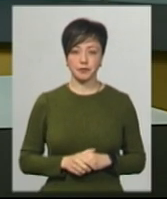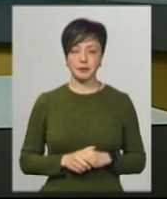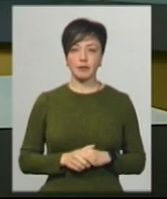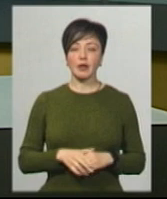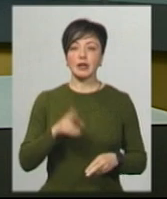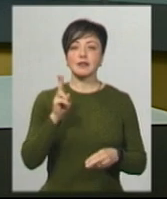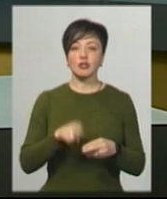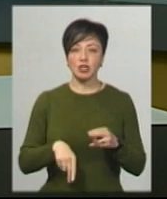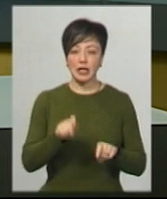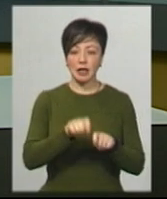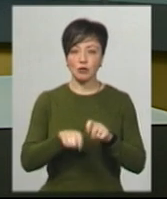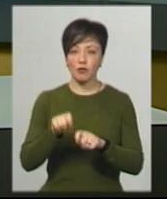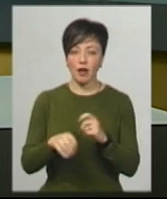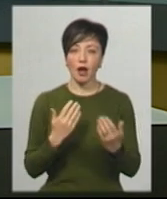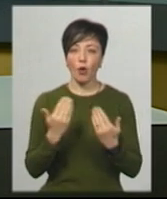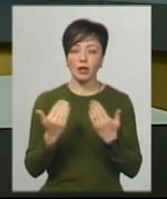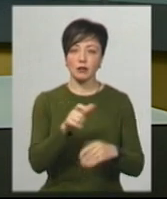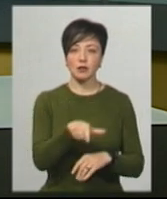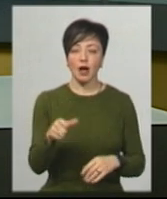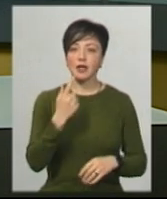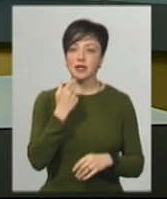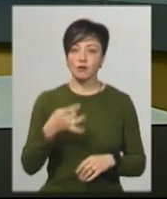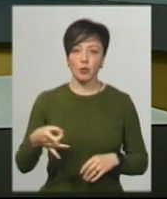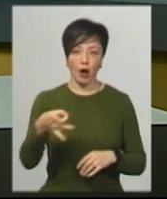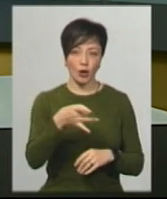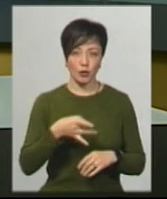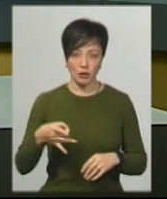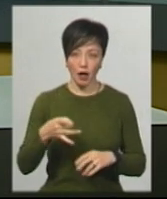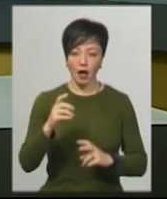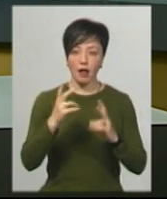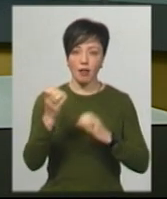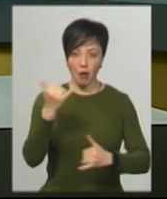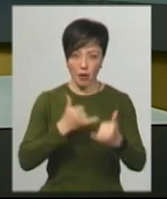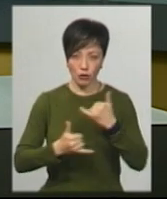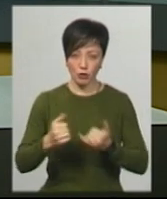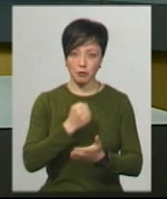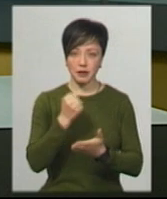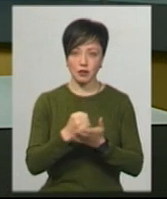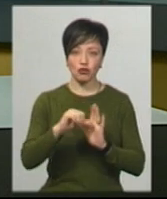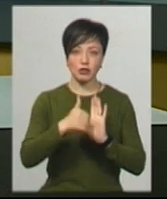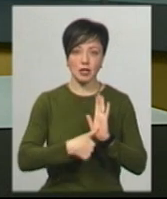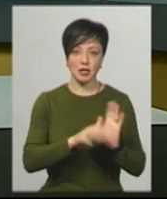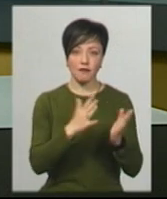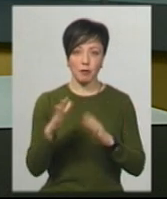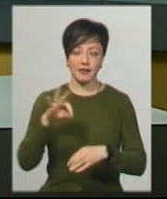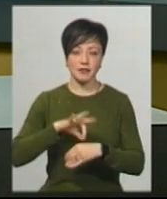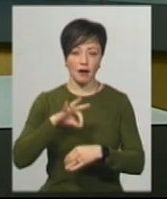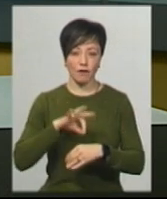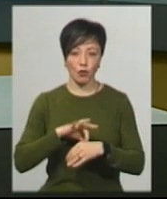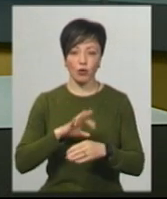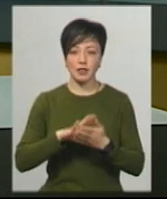Завершили тестування контактних осіб у Красилівському районі. Тут лабораторно підтверджено 16 випадків захворювання.